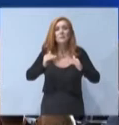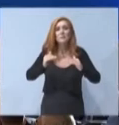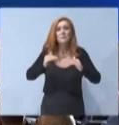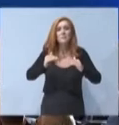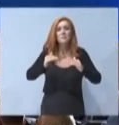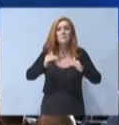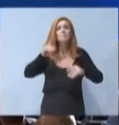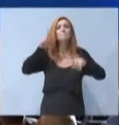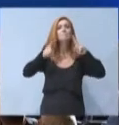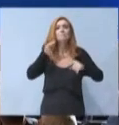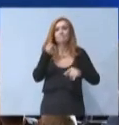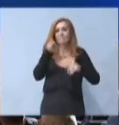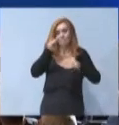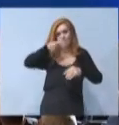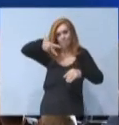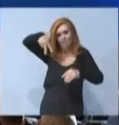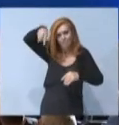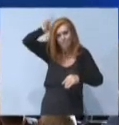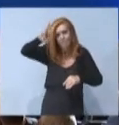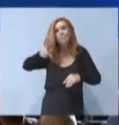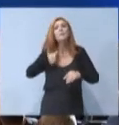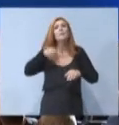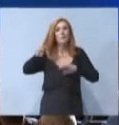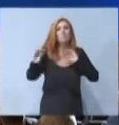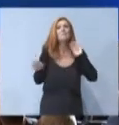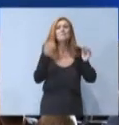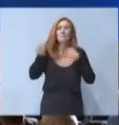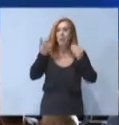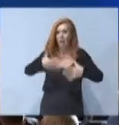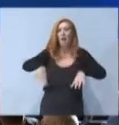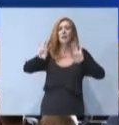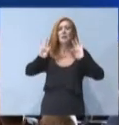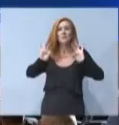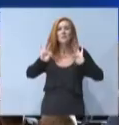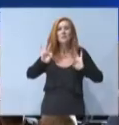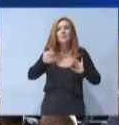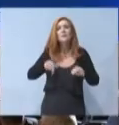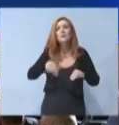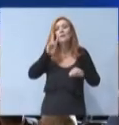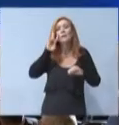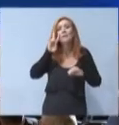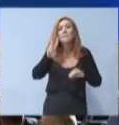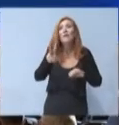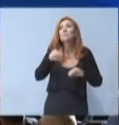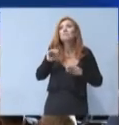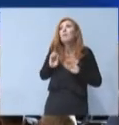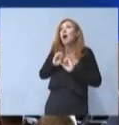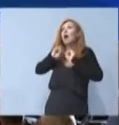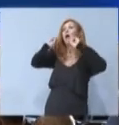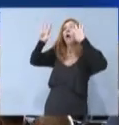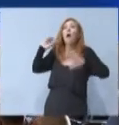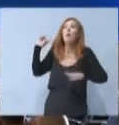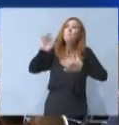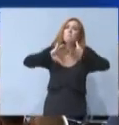ανατιμήσεις που ήδη εκδηλώνονται παγκοσμίως. Είναι ένα φαινόμενο εξωγενές, στυπάει όλες τις χώρες του κόσμου,